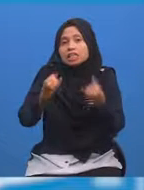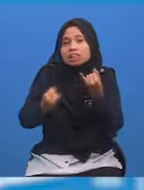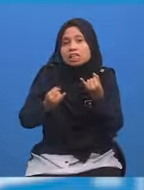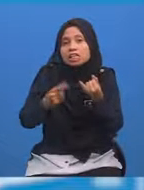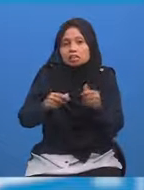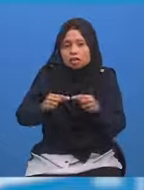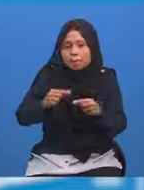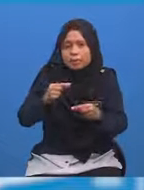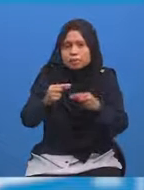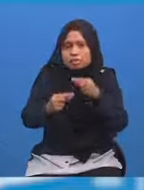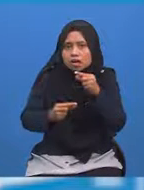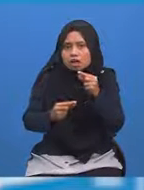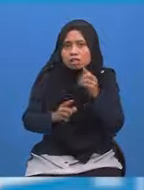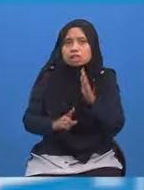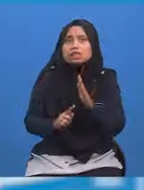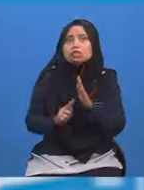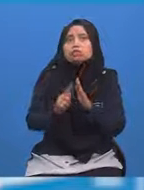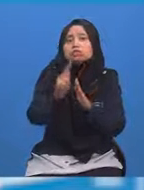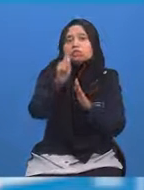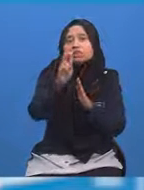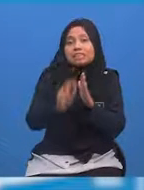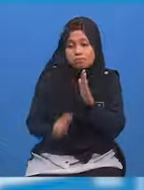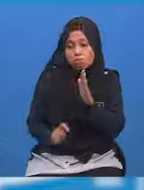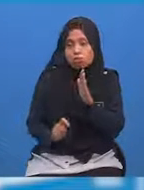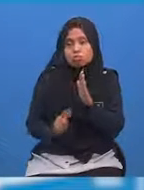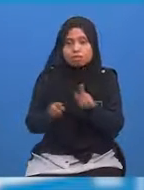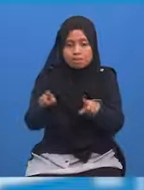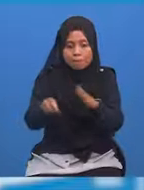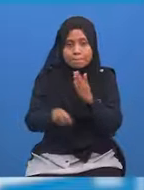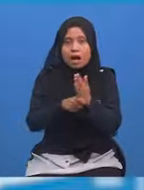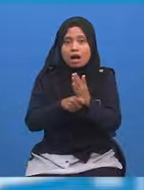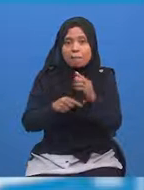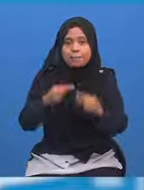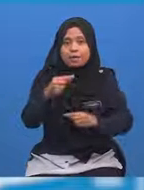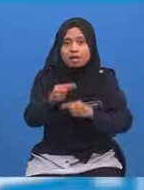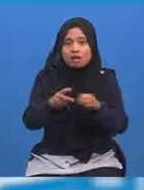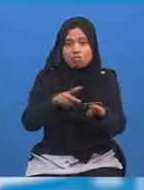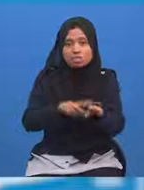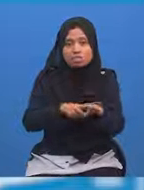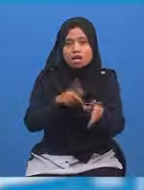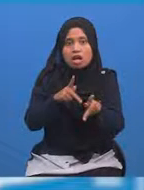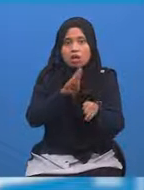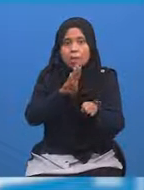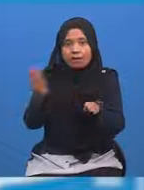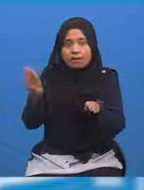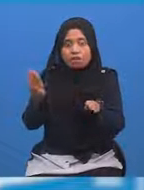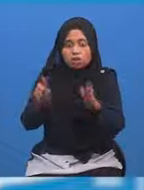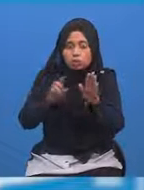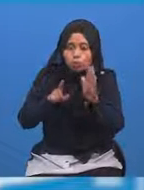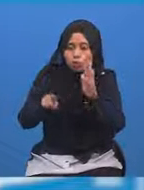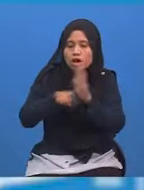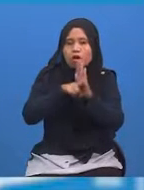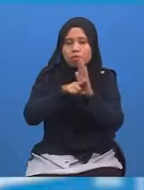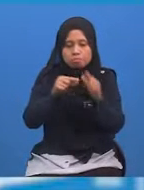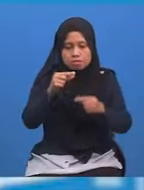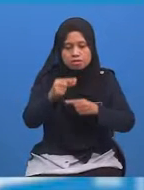anda bergerak ke timur, tambah perbezaan masa Jika anda bergerak ke barat, tolak perbezaan masa